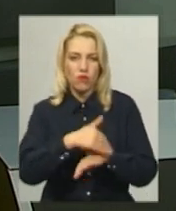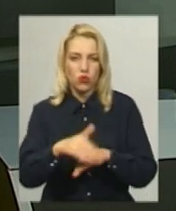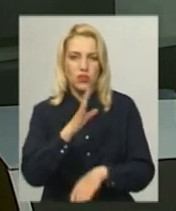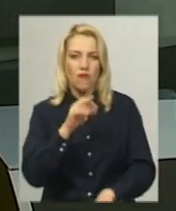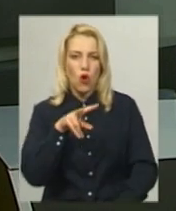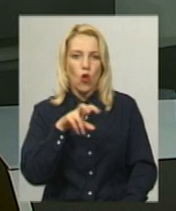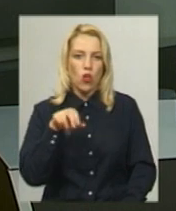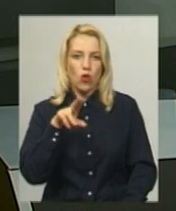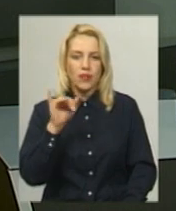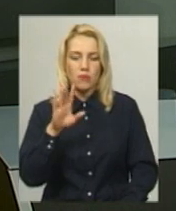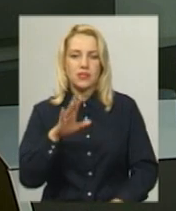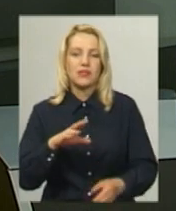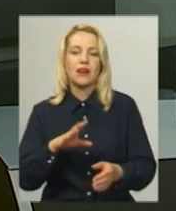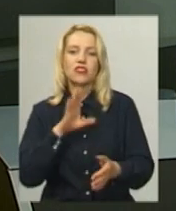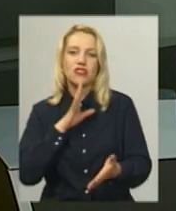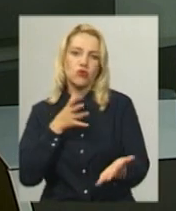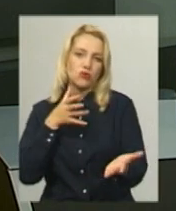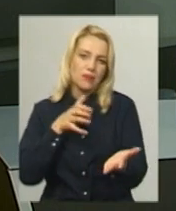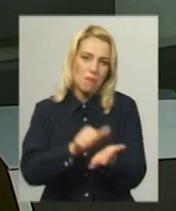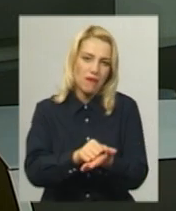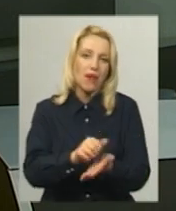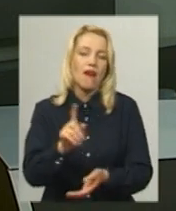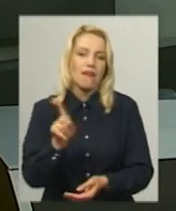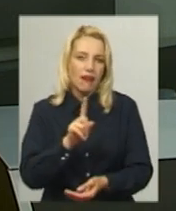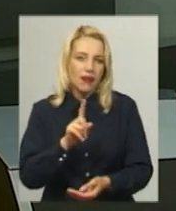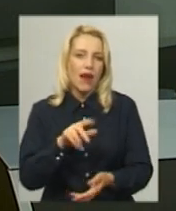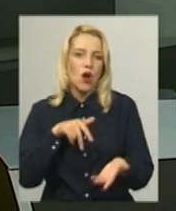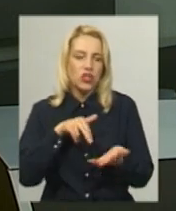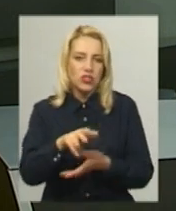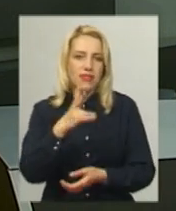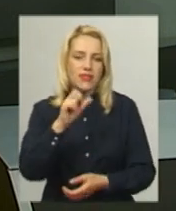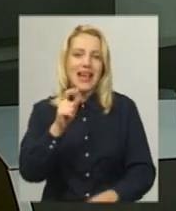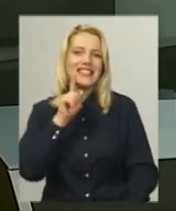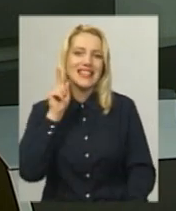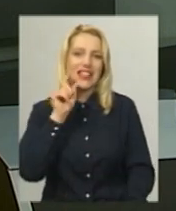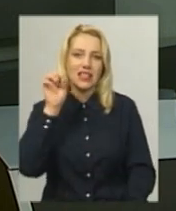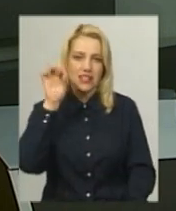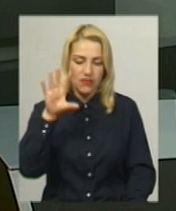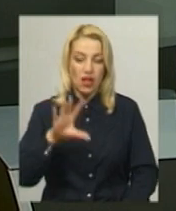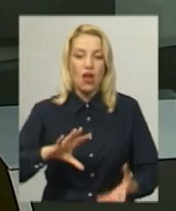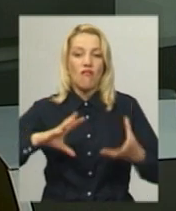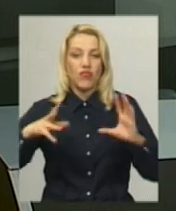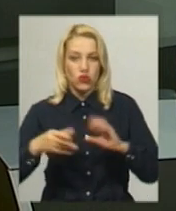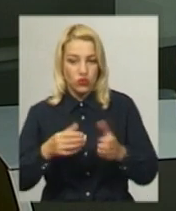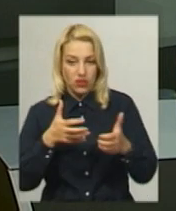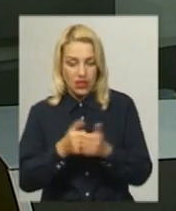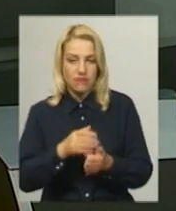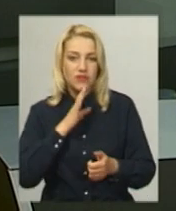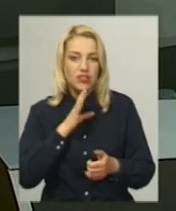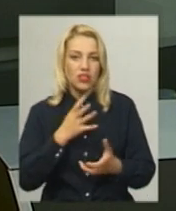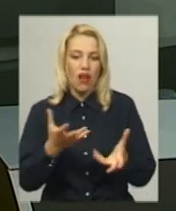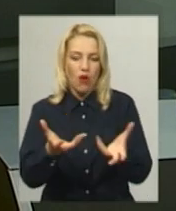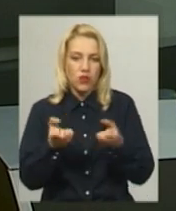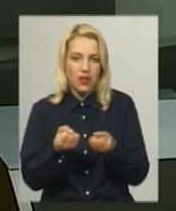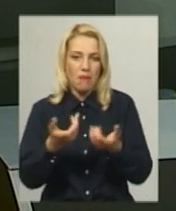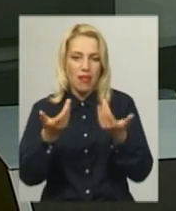жінку, яка перетинала дорогу на зелений сигнал світофора. У результаті ДТП «Хмельничанка» отримала травми у вигляді забоїв різних частин